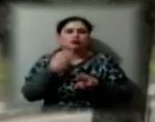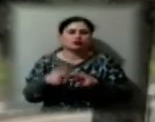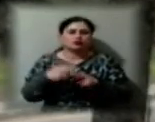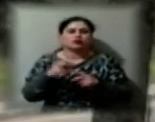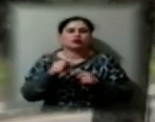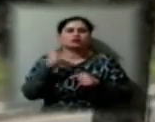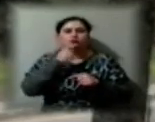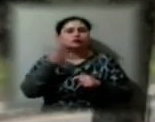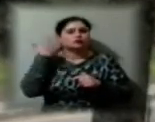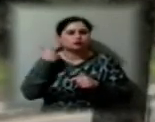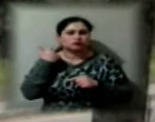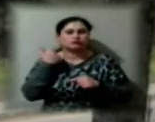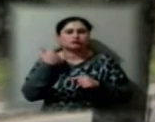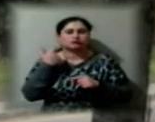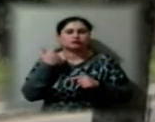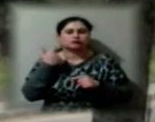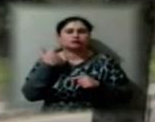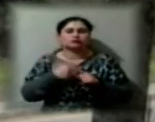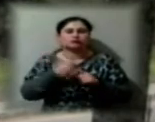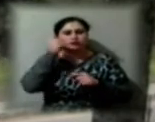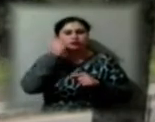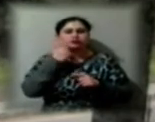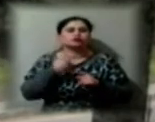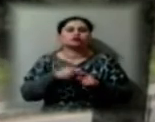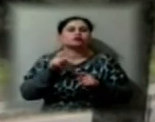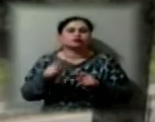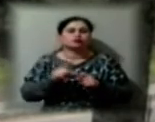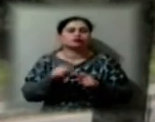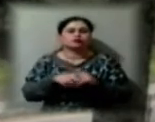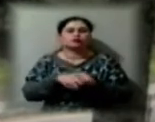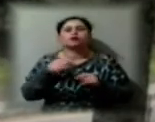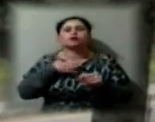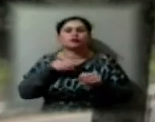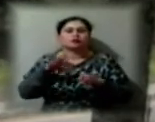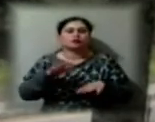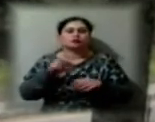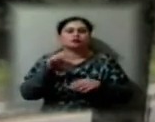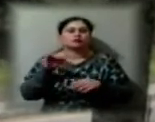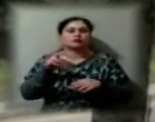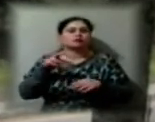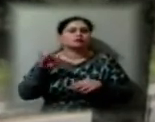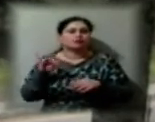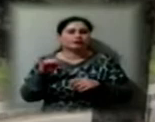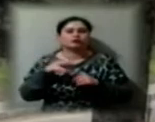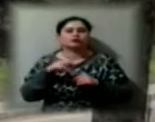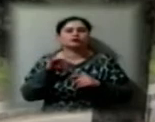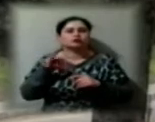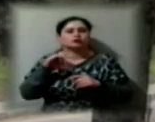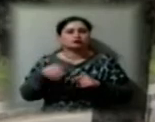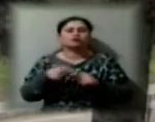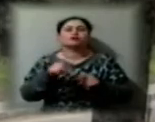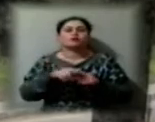І дякуючи в тому числі і нашим місцевим засобам масової інформації, ми врешті-решт отримали цю